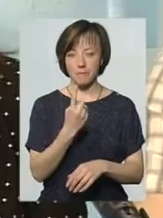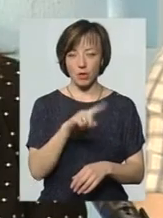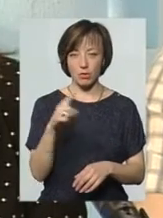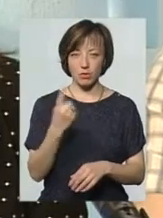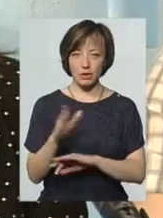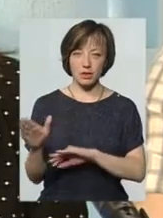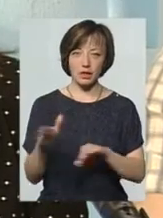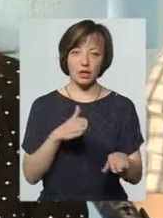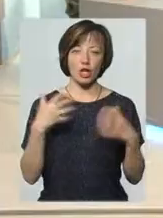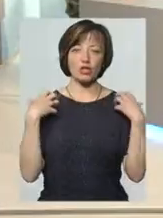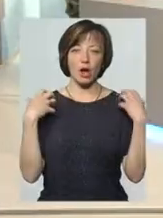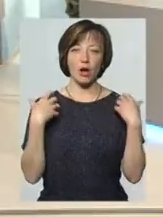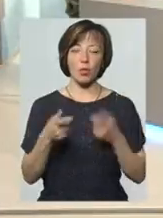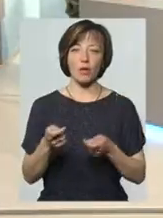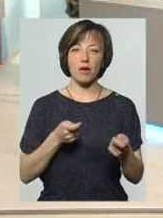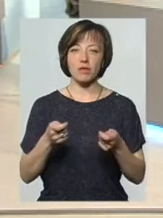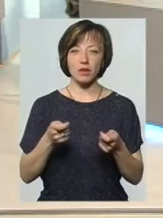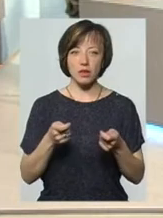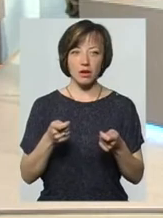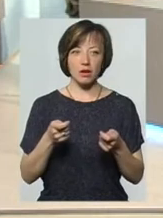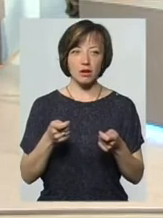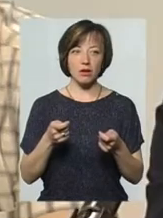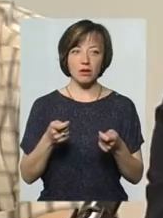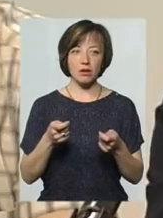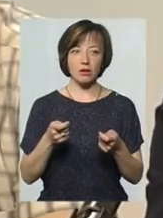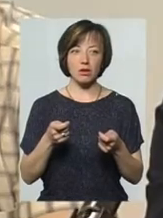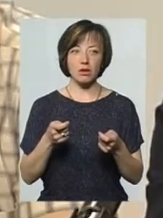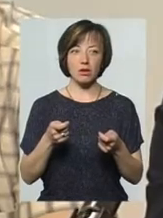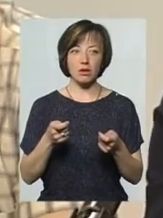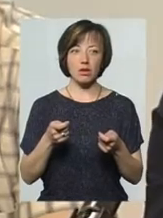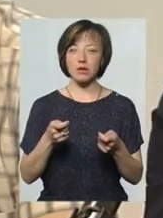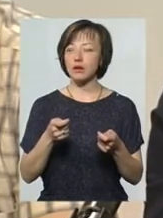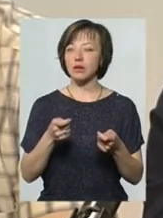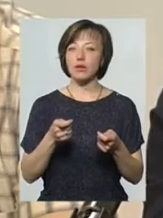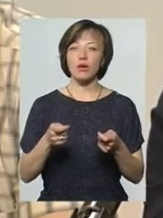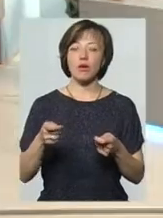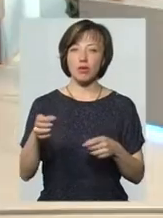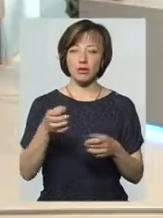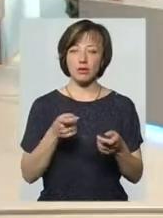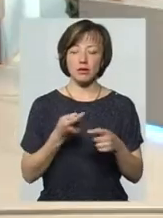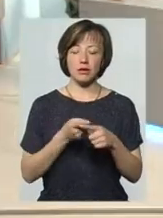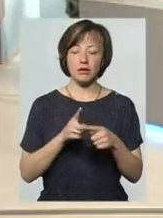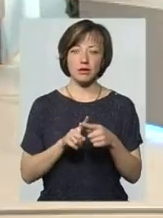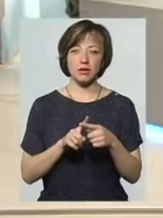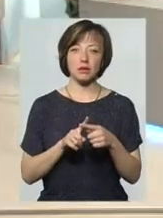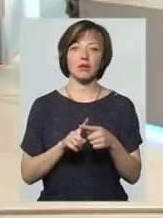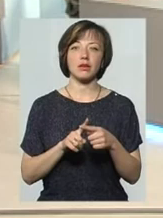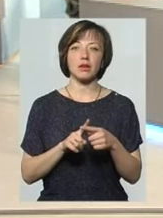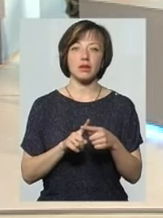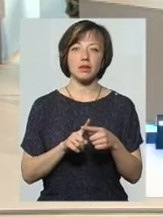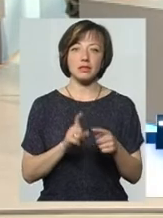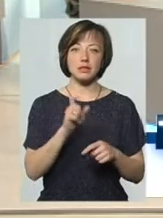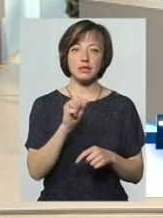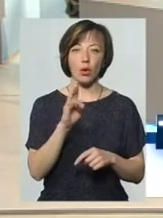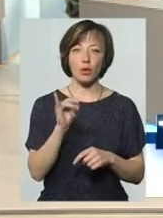міської ради, та Наталія Зимак-Закутня, головний лікар Хмельницької міської дитячої лікарні. Ну і, мабуть, перше запитання одразу адресую